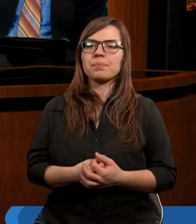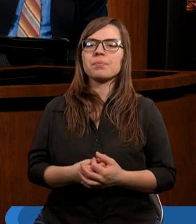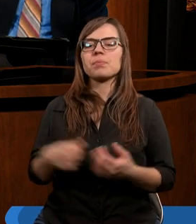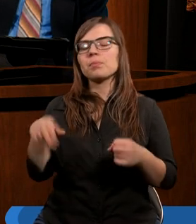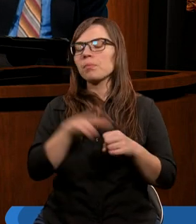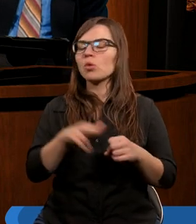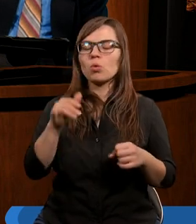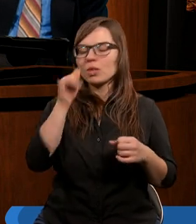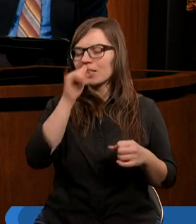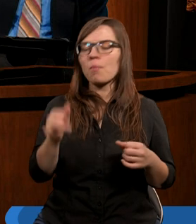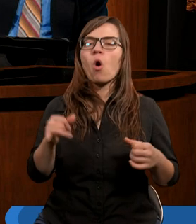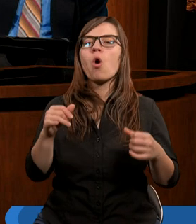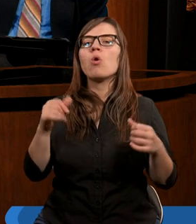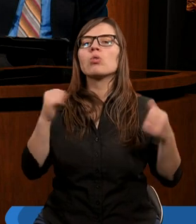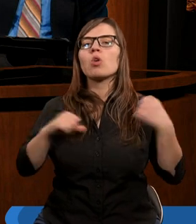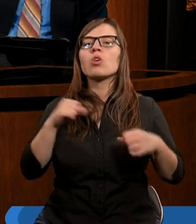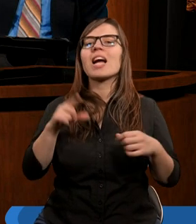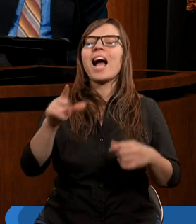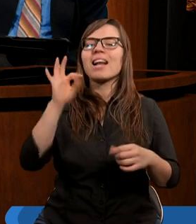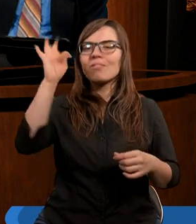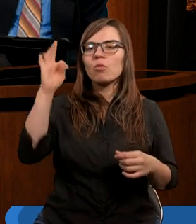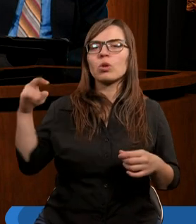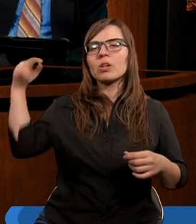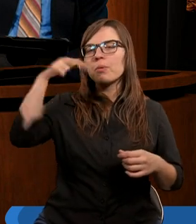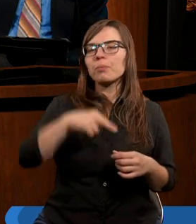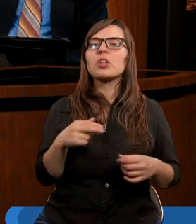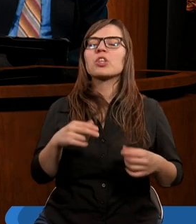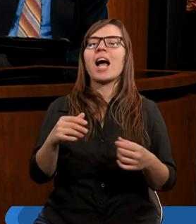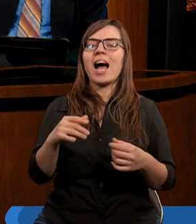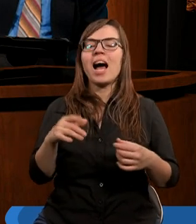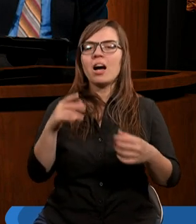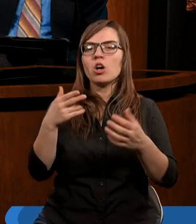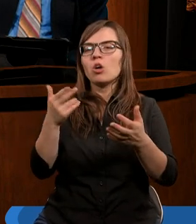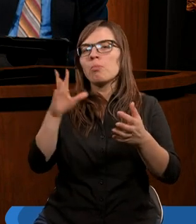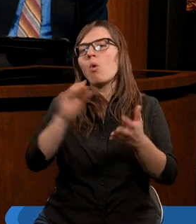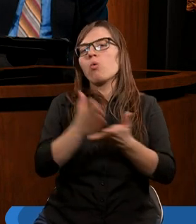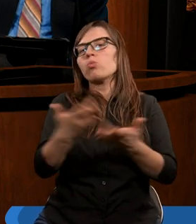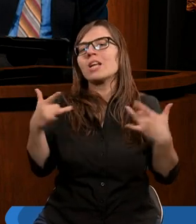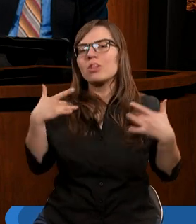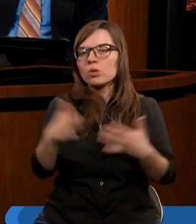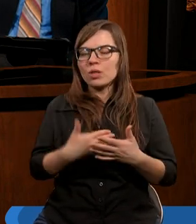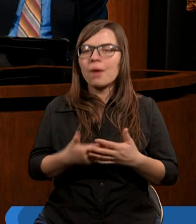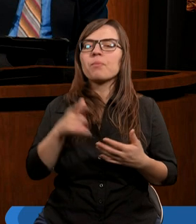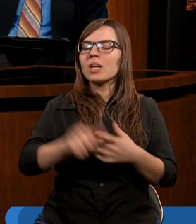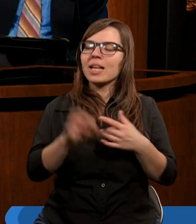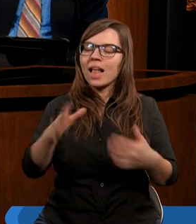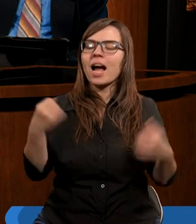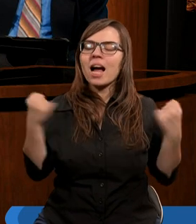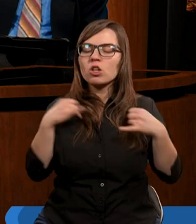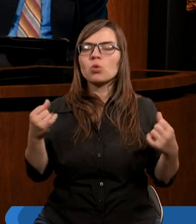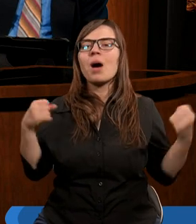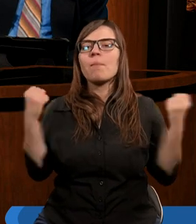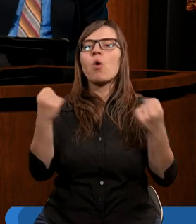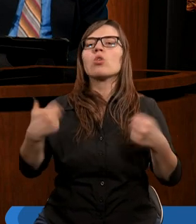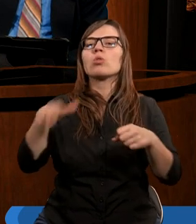którzy nie doczytają do wiersza 25 albo nie mają tej świadomości, że jest taka siła, że jest taka moc, która